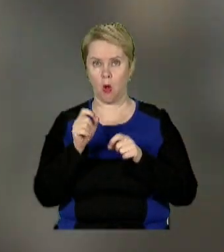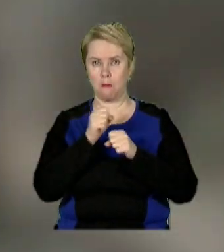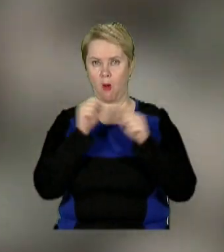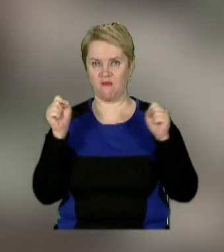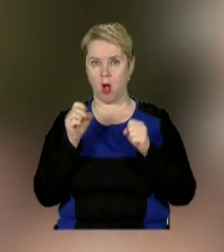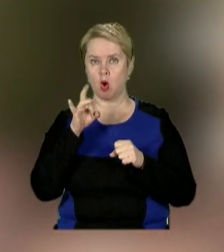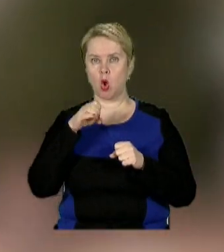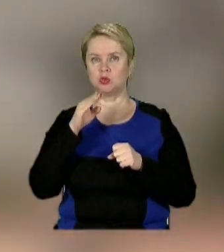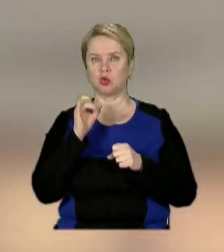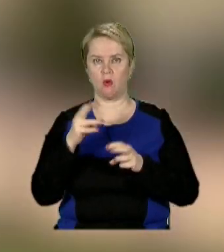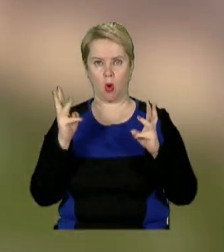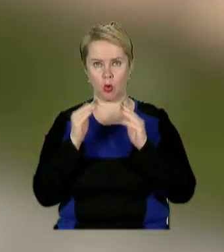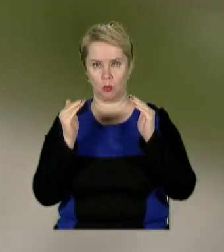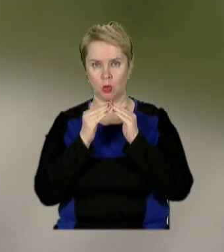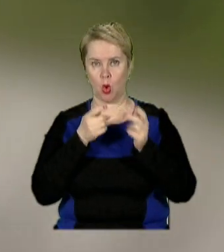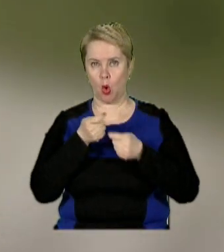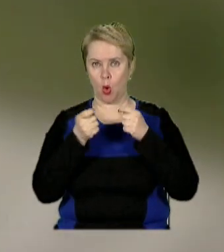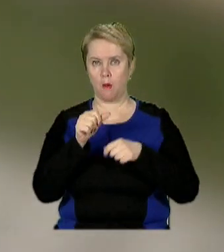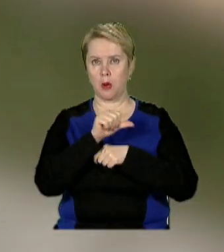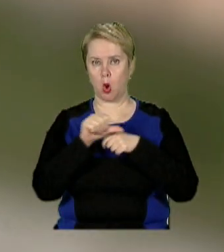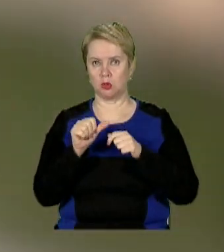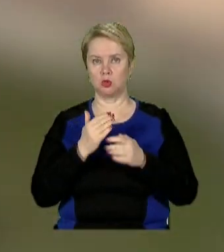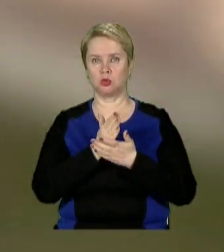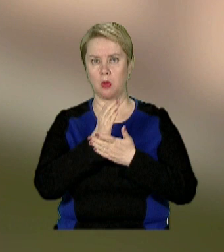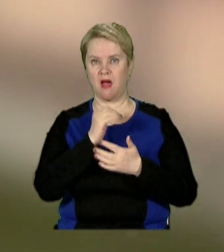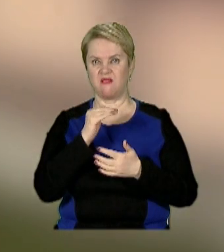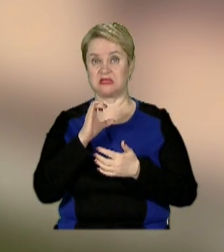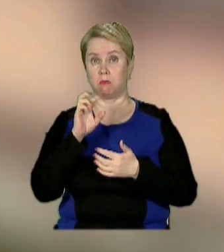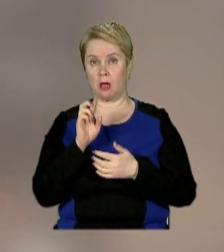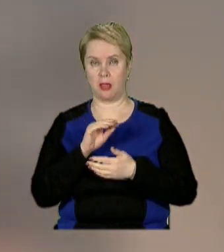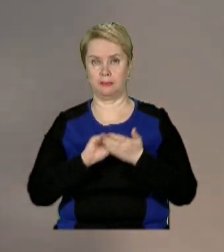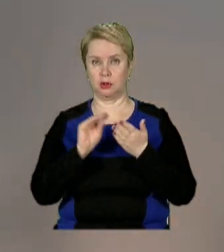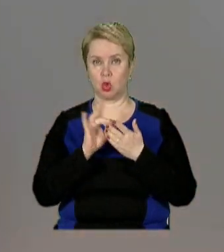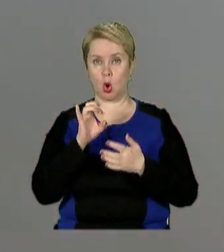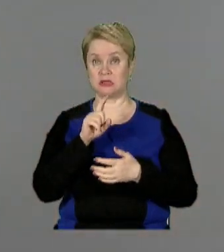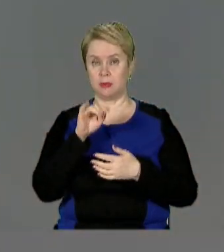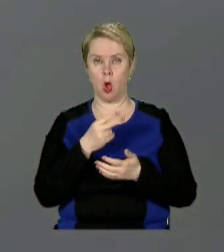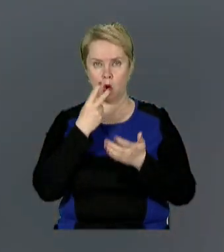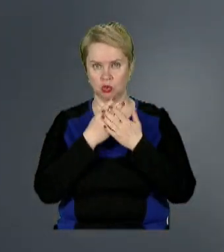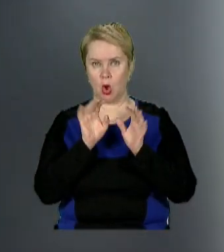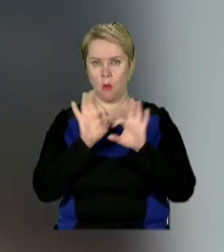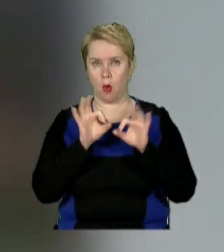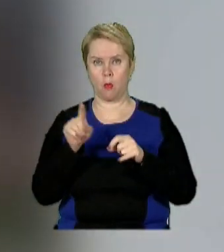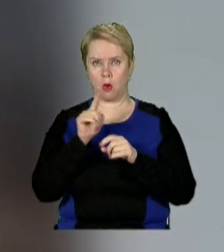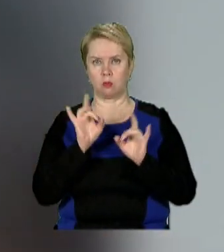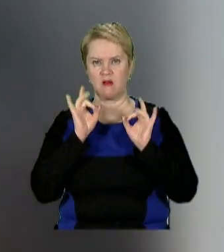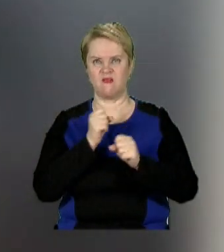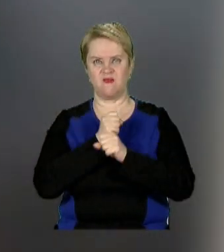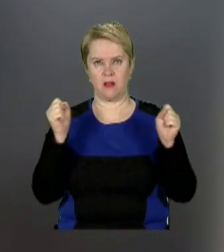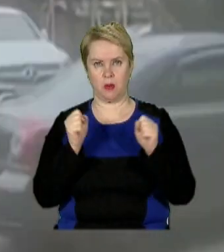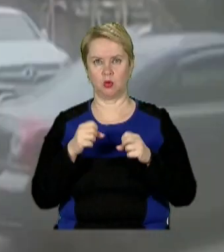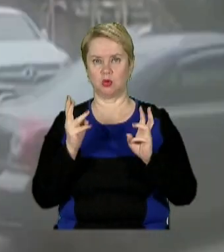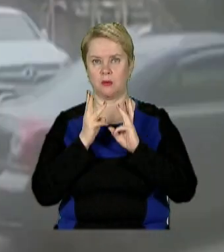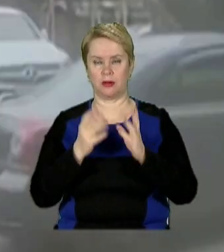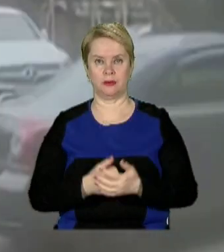Бавовна в Ростові. Горить будівля управління прикордонної служби ФСБ, пишуть РозЗМІ. Очевидці повідомляють про гучний вибух до